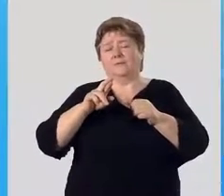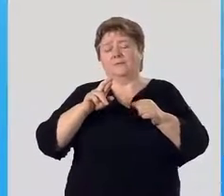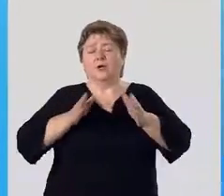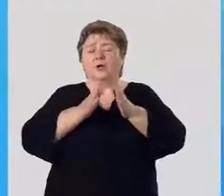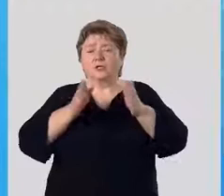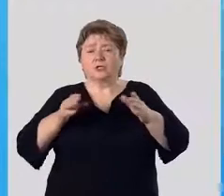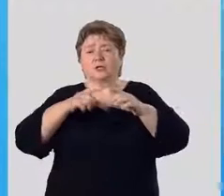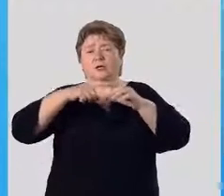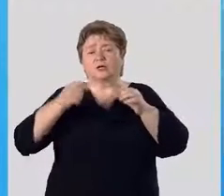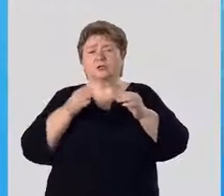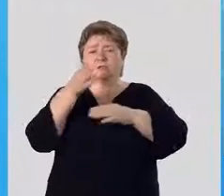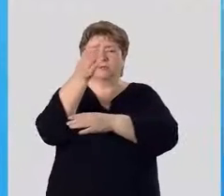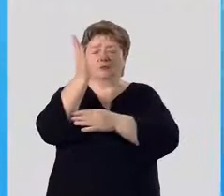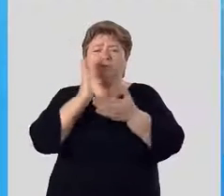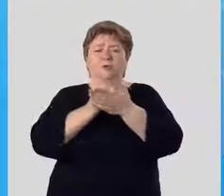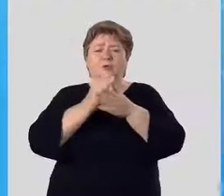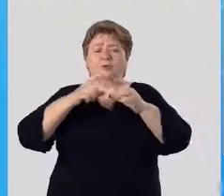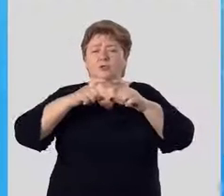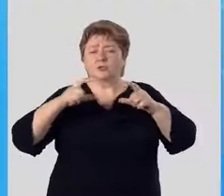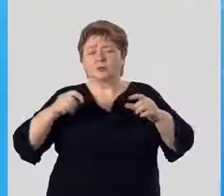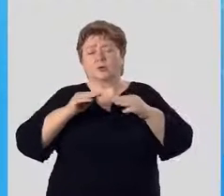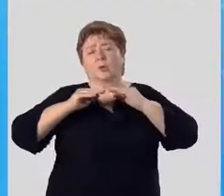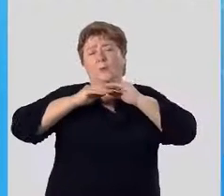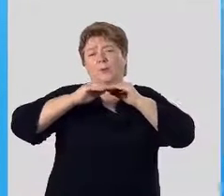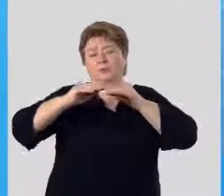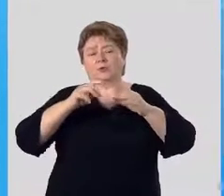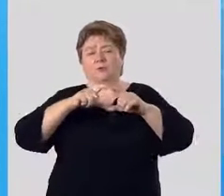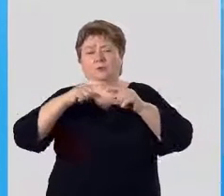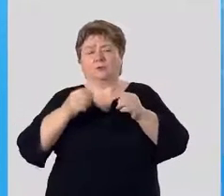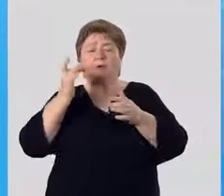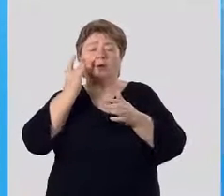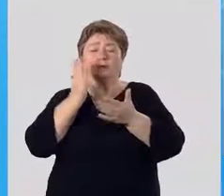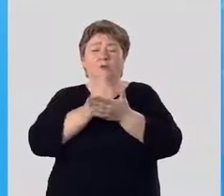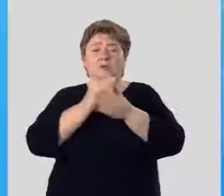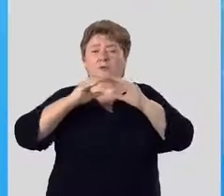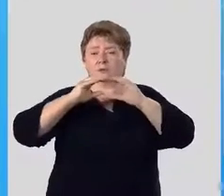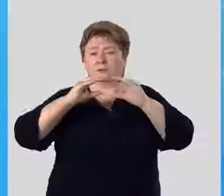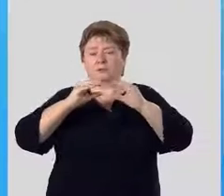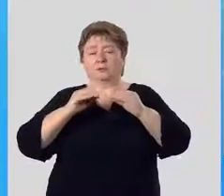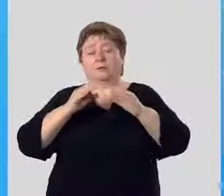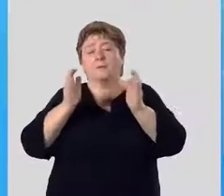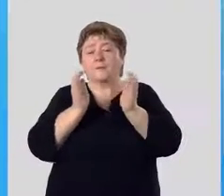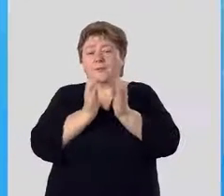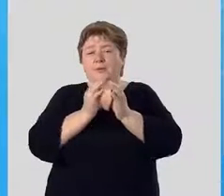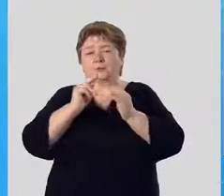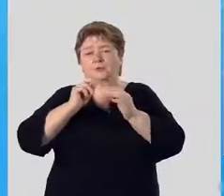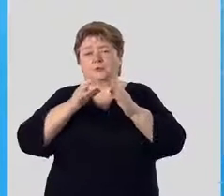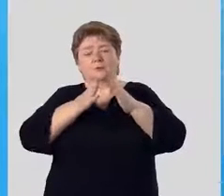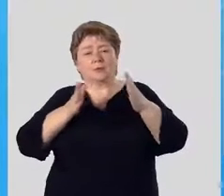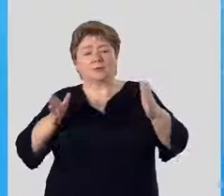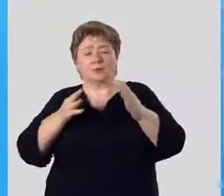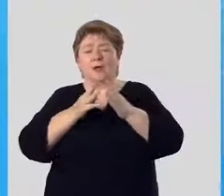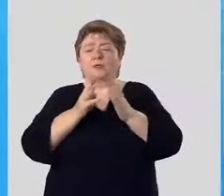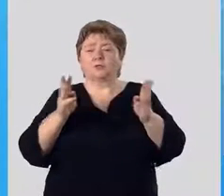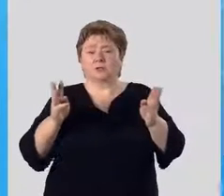Широколиственные деревья имеют широкие и плоские листья, у которых толщина значительно меньше длины и